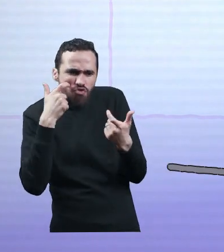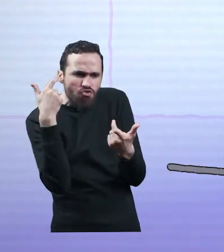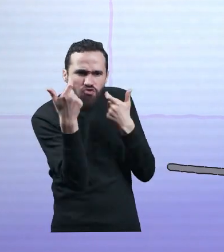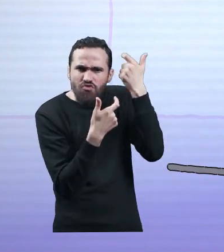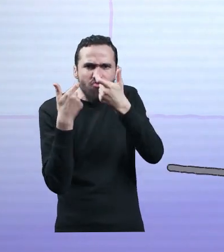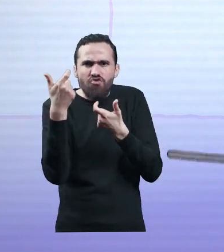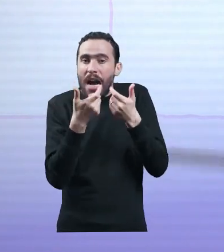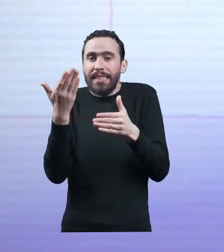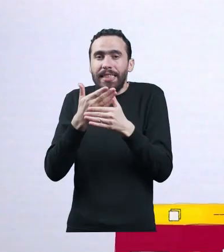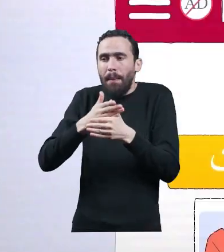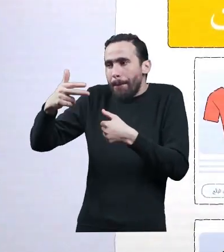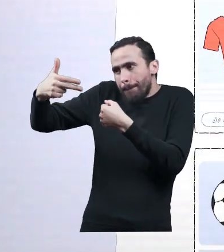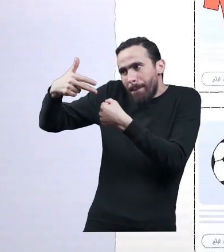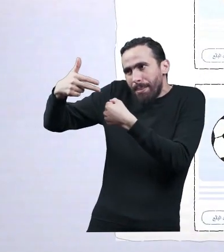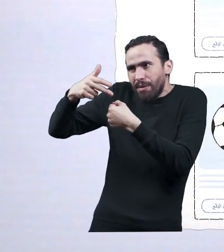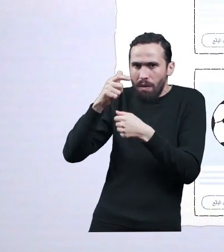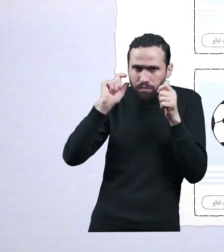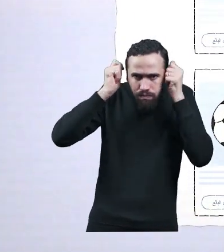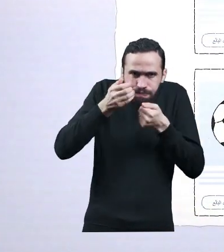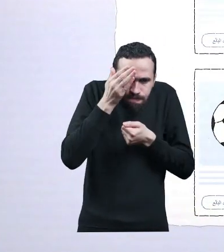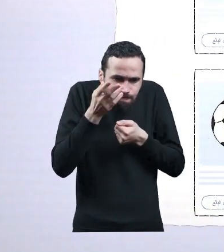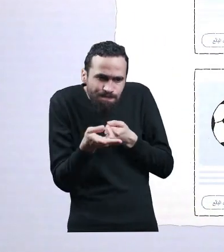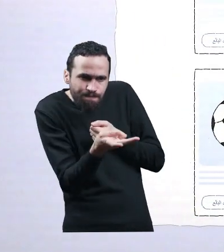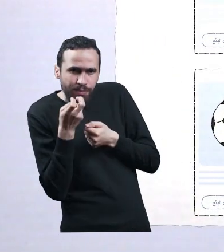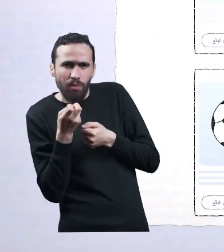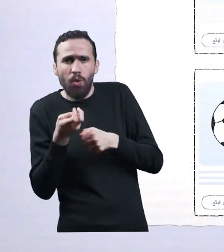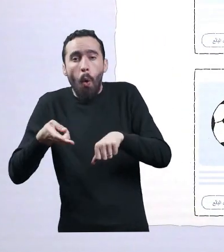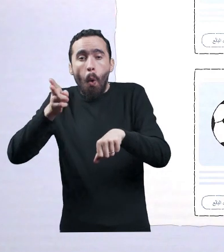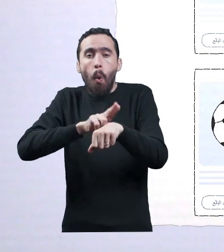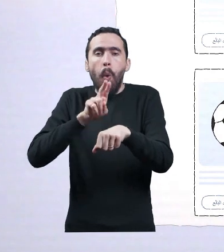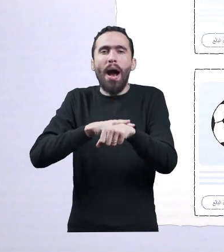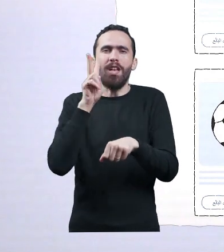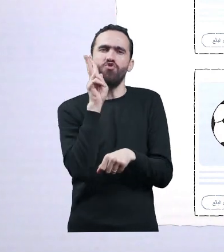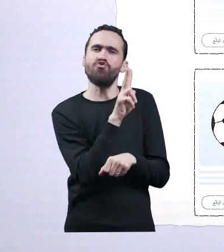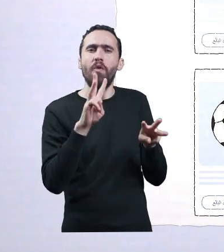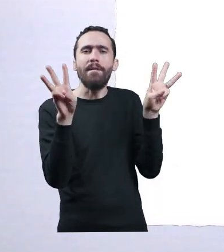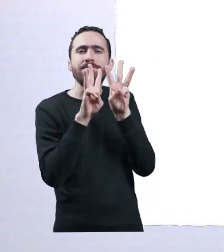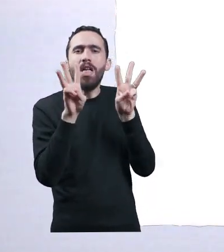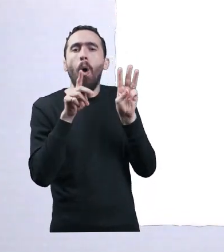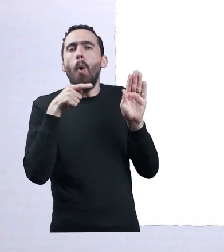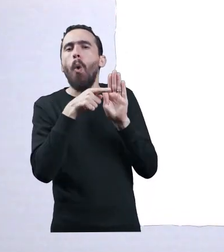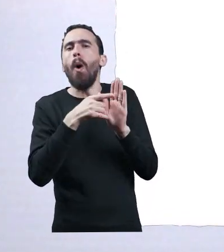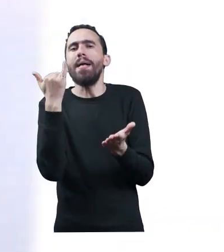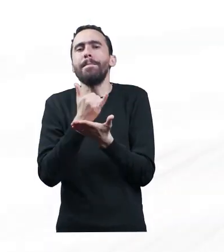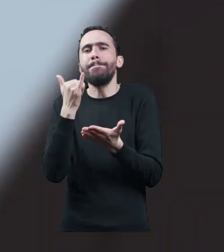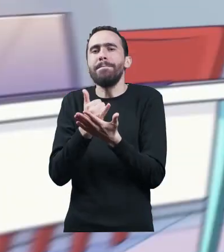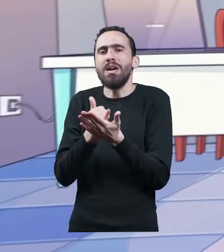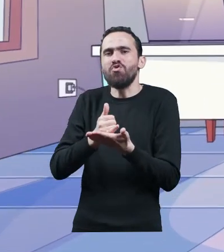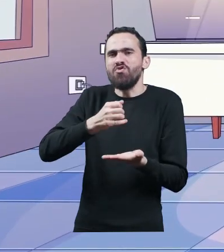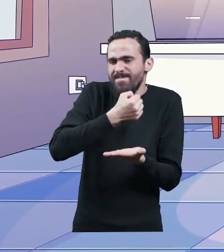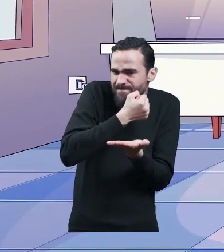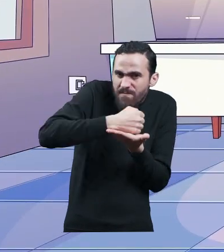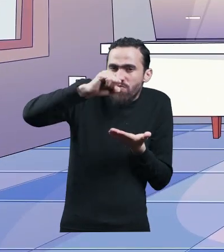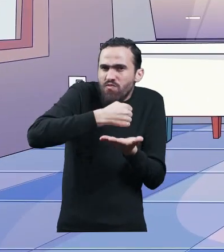وبرامج التجسس والتحقق من المتصفح لمعرفة ما إذا كان به أدوات لحف البرامج الضارة